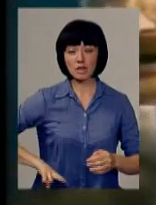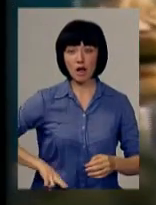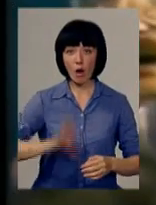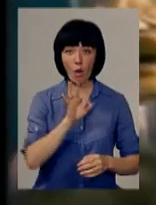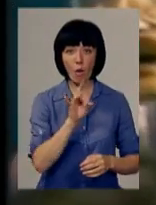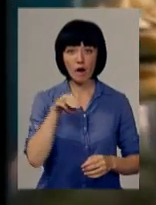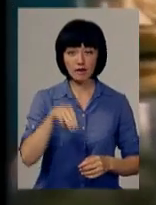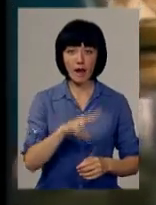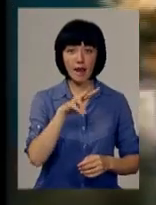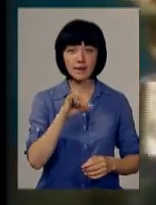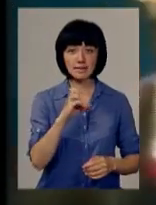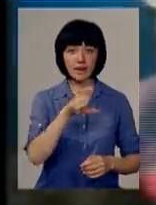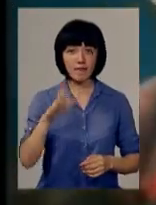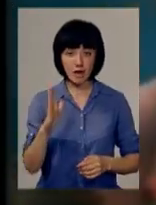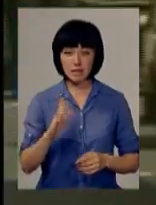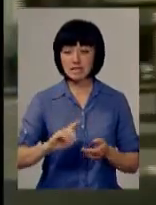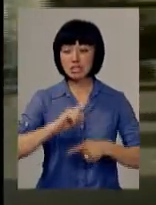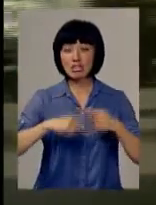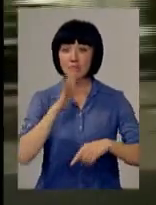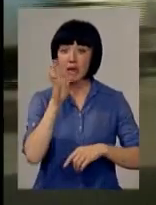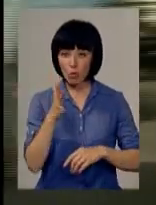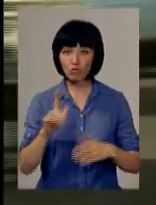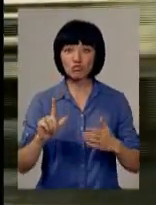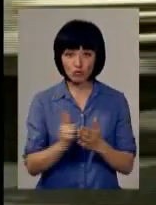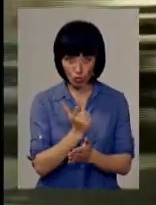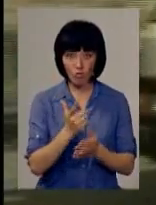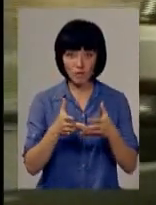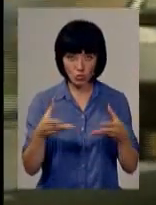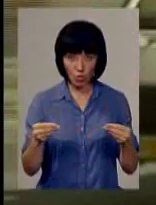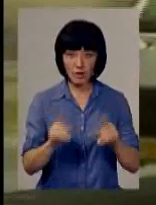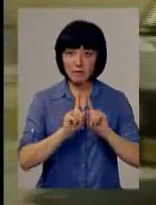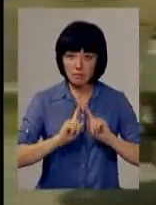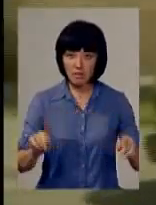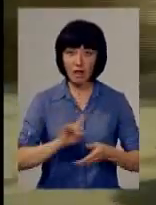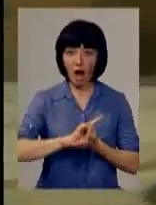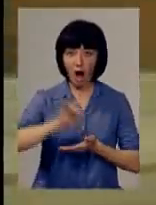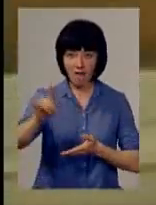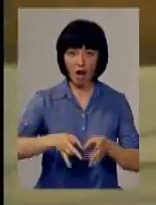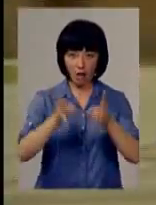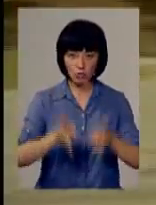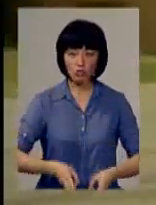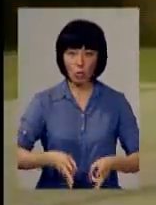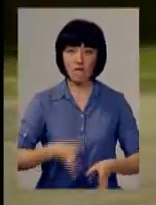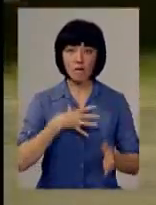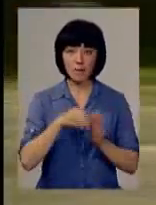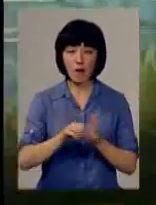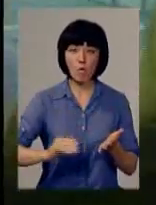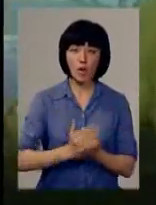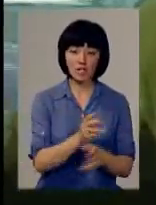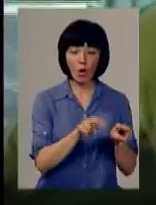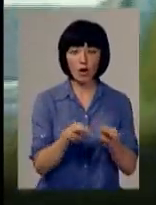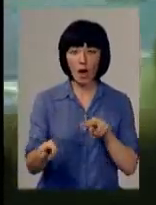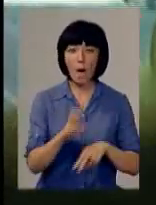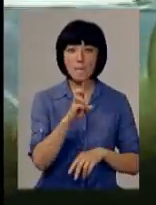директора ОРТ Влада Лістіва. За п'ять років і знову ж таки у березні. Дивна авіакатастрофа, що забрала життя політичного